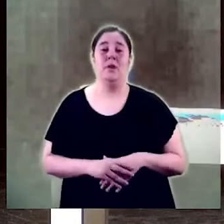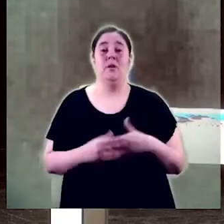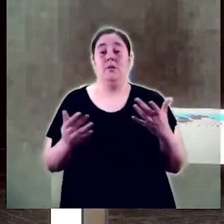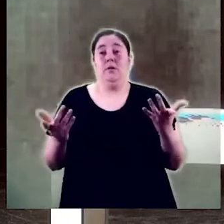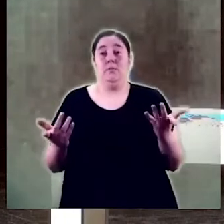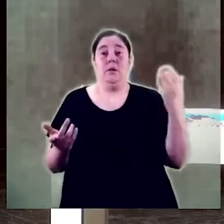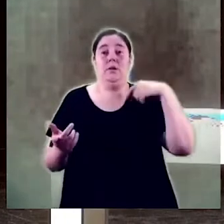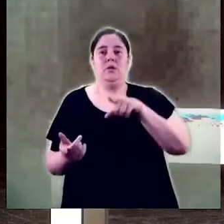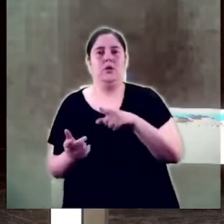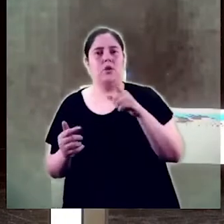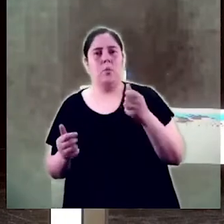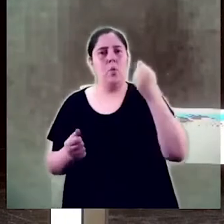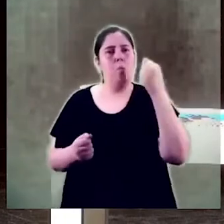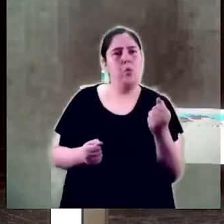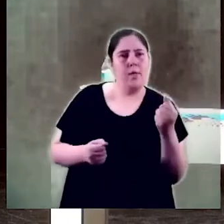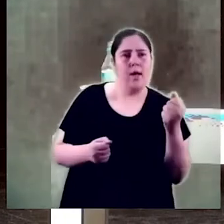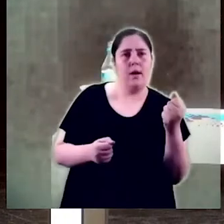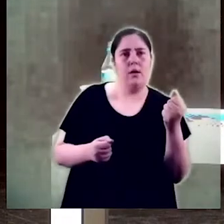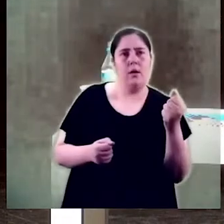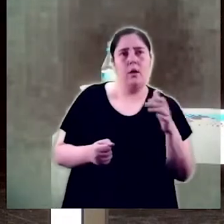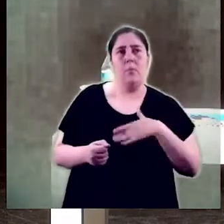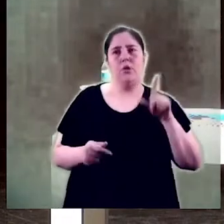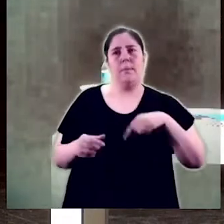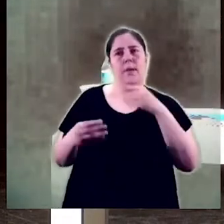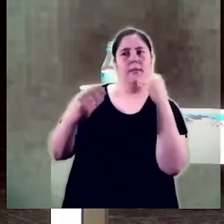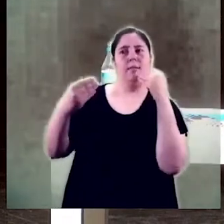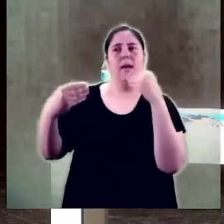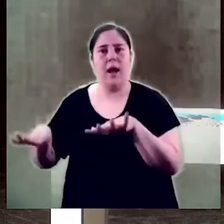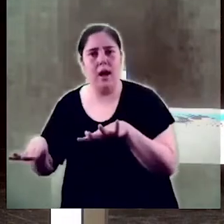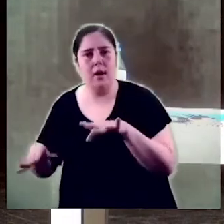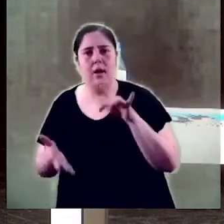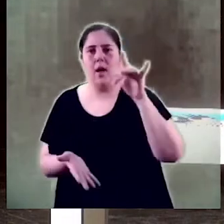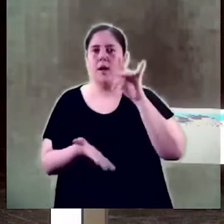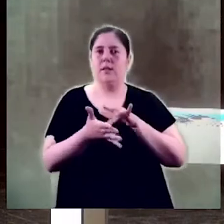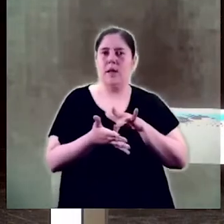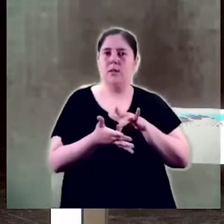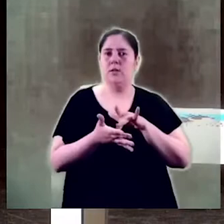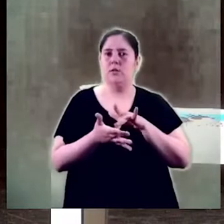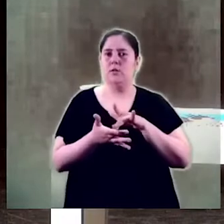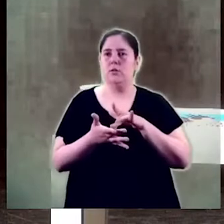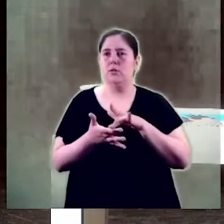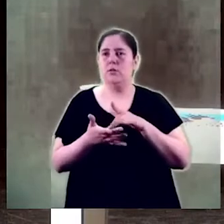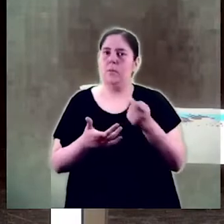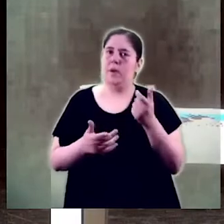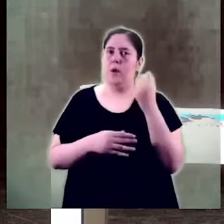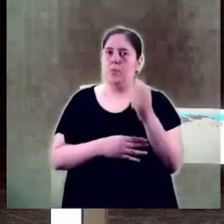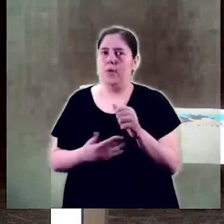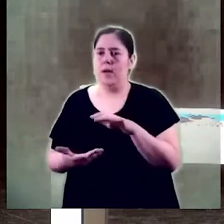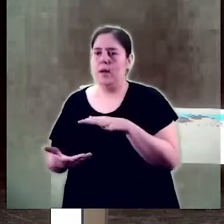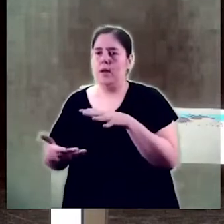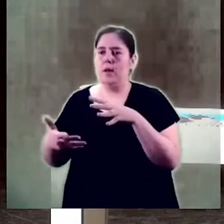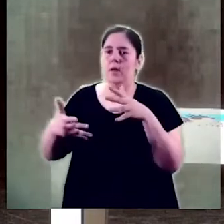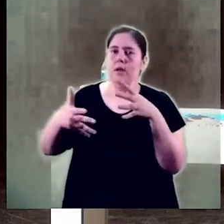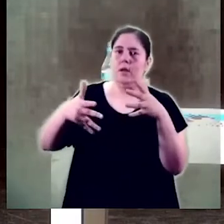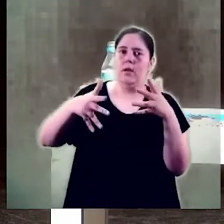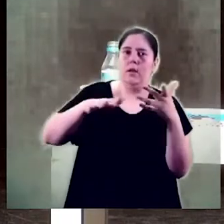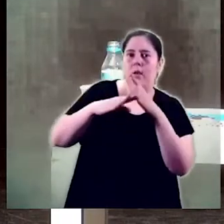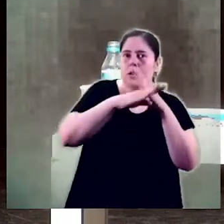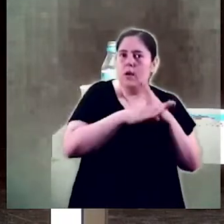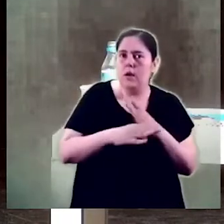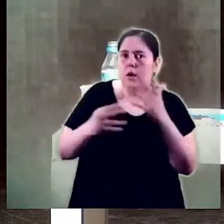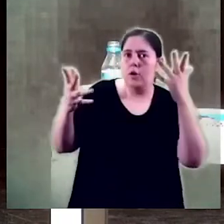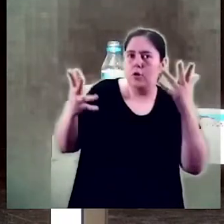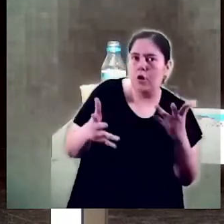de com el poder s'exerceix però també s'atorga o es delega, de com muta, camaleònic i s